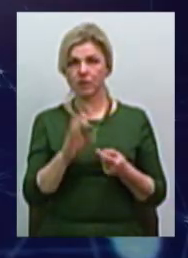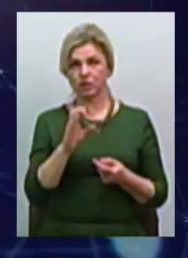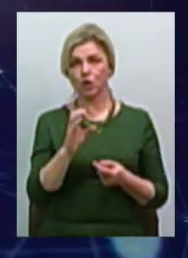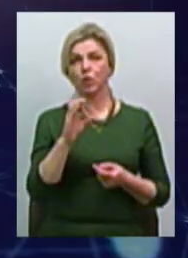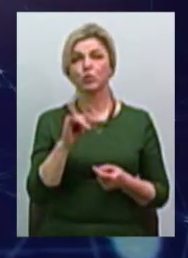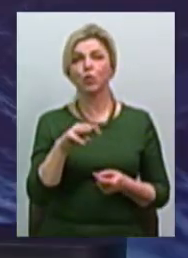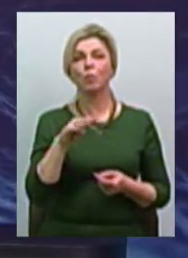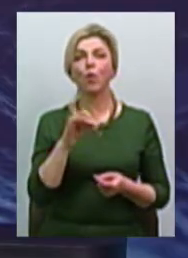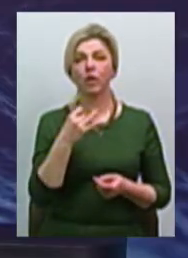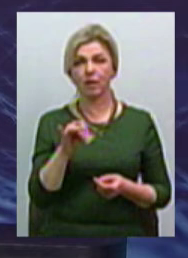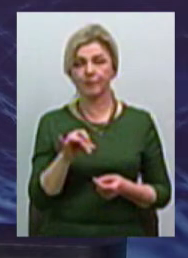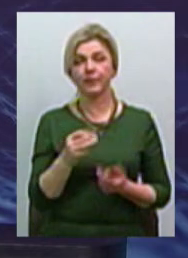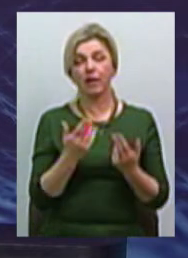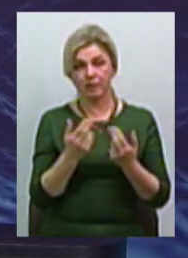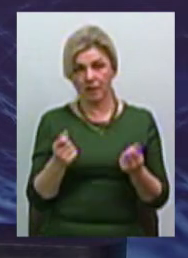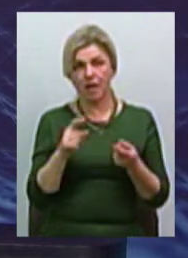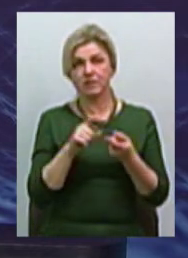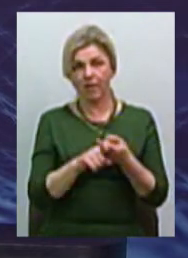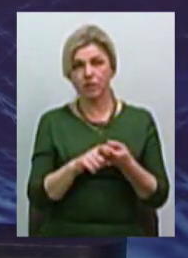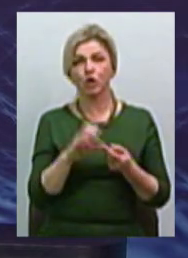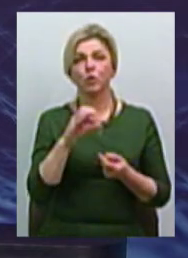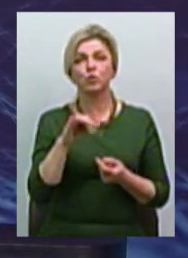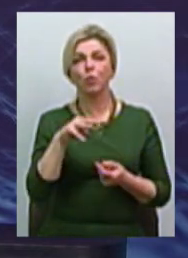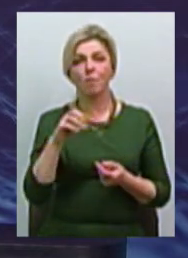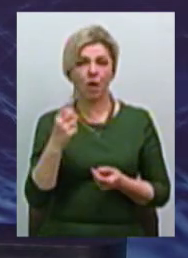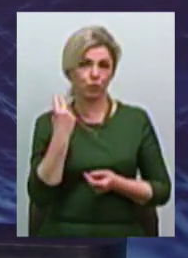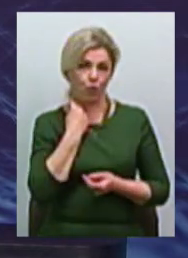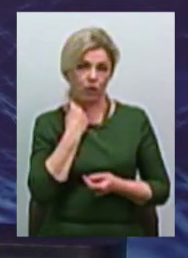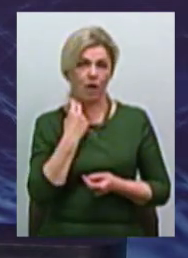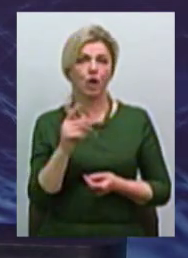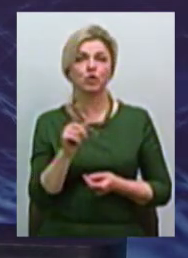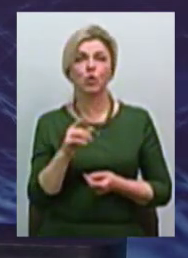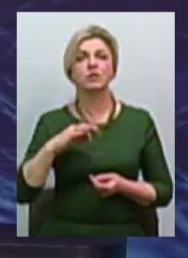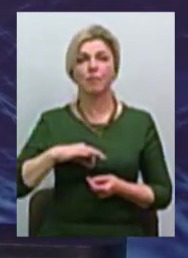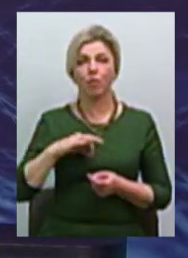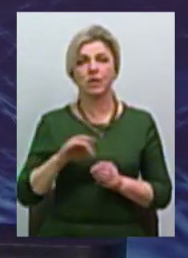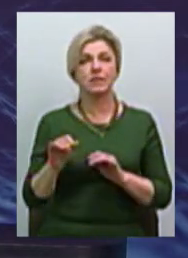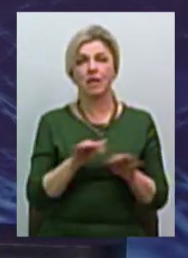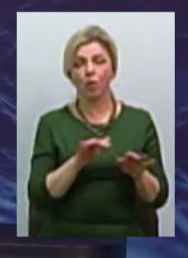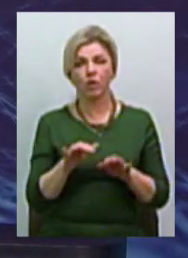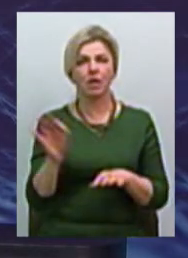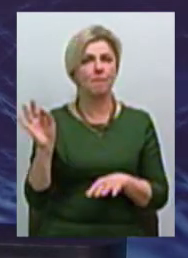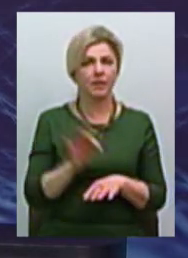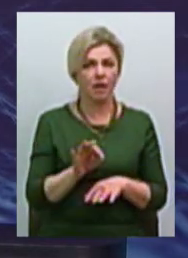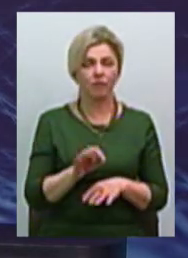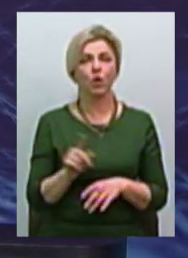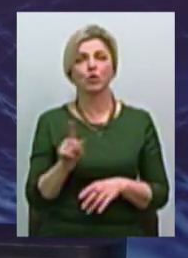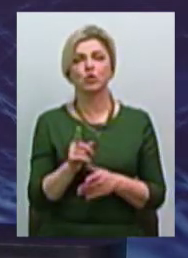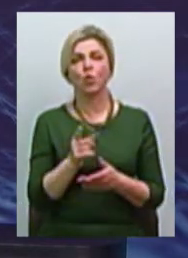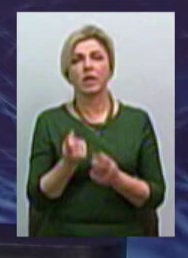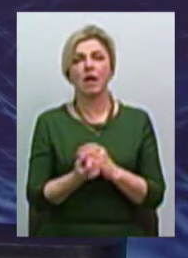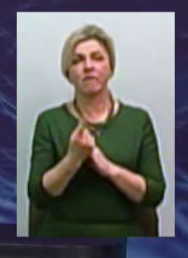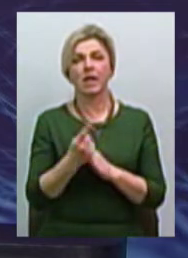сумою? Пов'язано із сумою, із тим, що вживаються відповідні заходи миттєво, з тим, що з'явилися